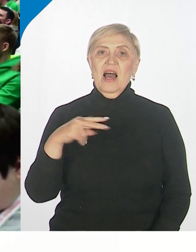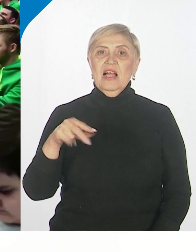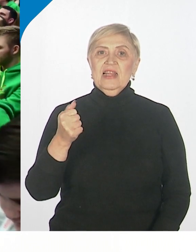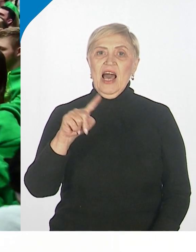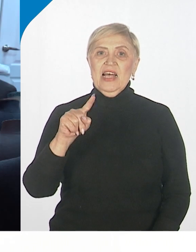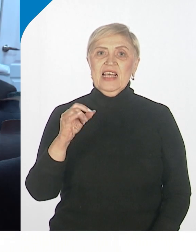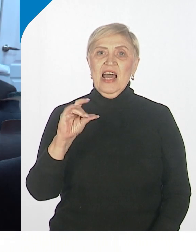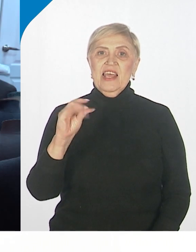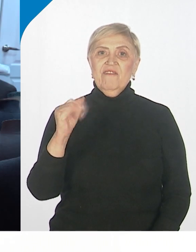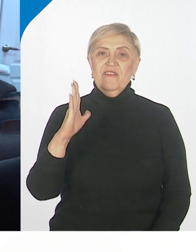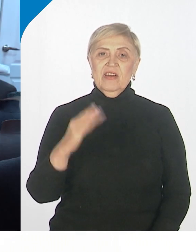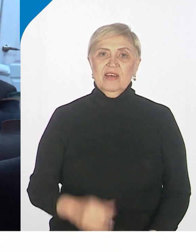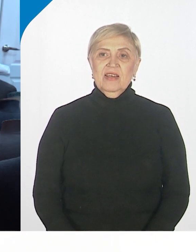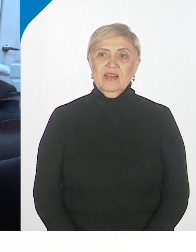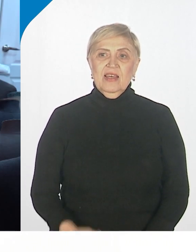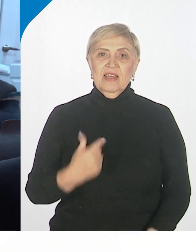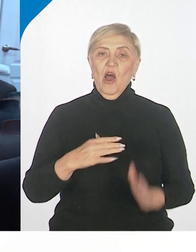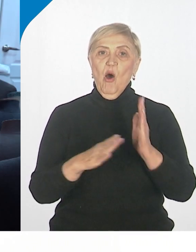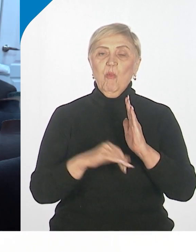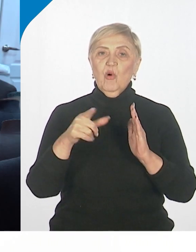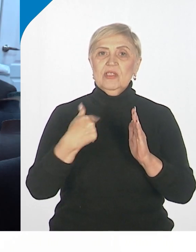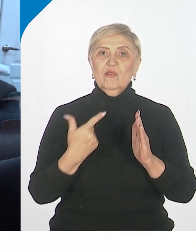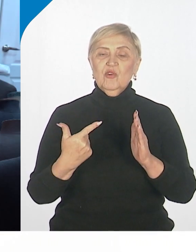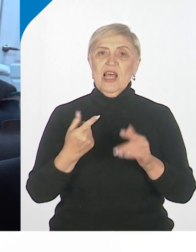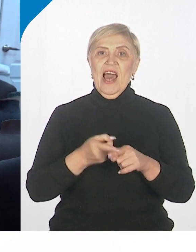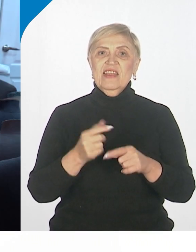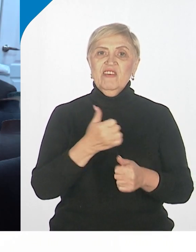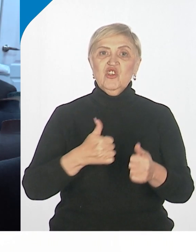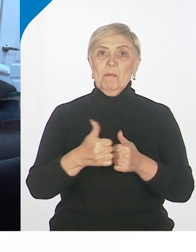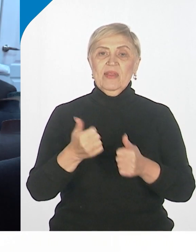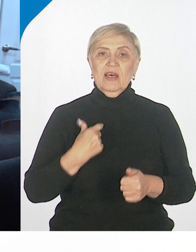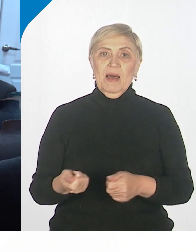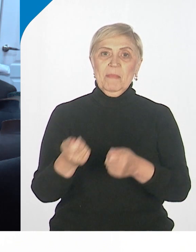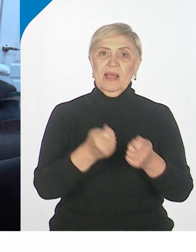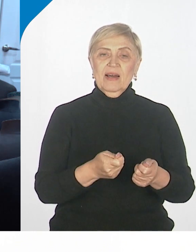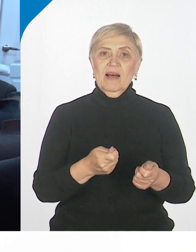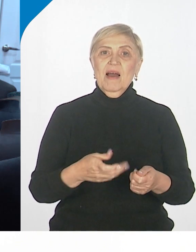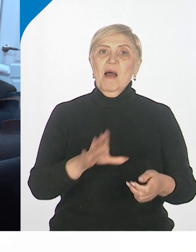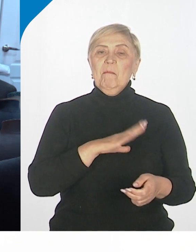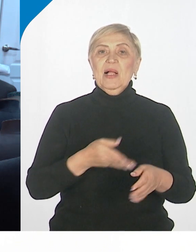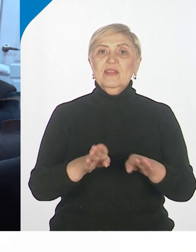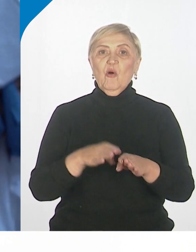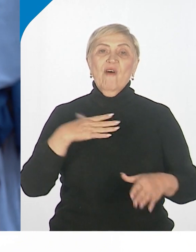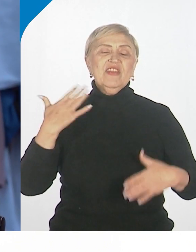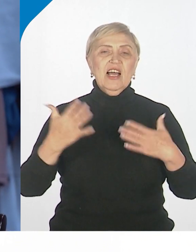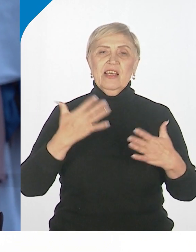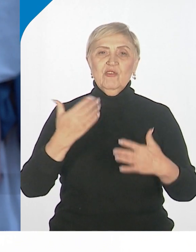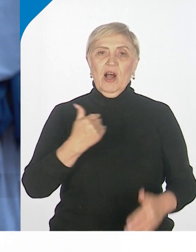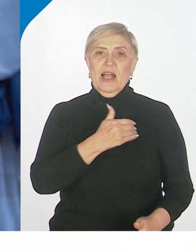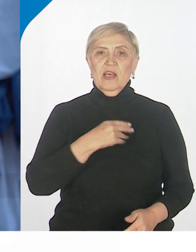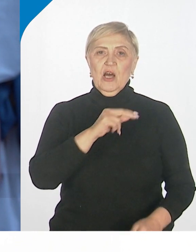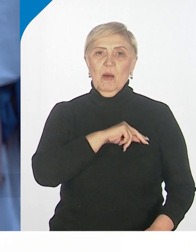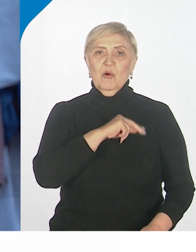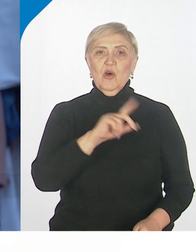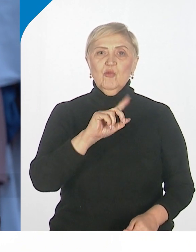Максим. Я после чемпионата приехал, я такой вдохновленный был. Я просто решил, говорю, работать, работать надо, надо что-то